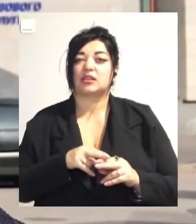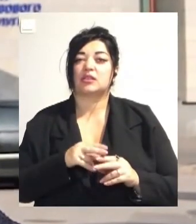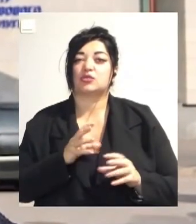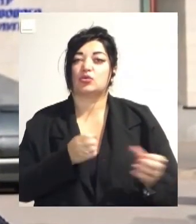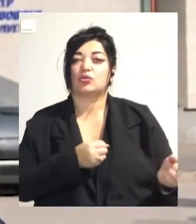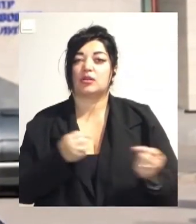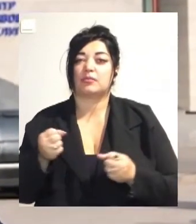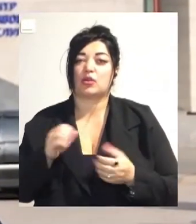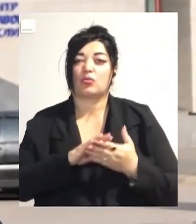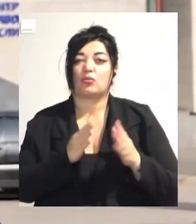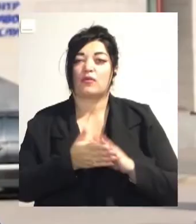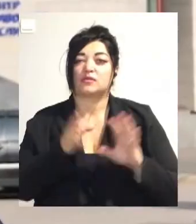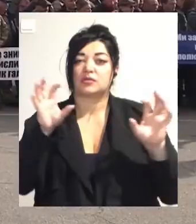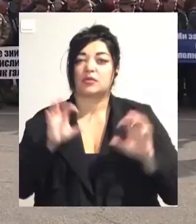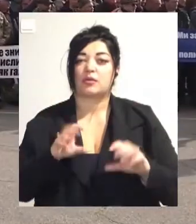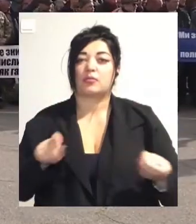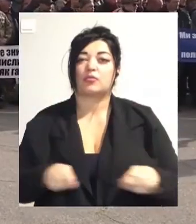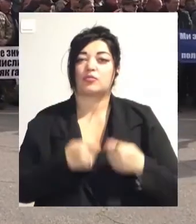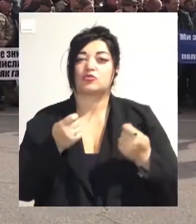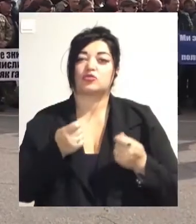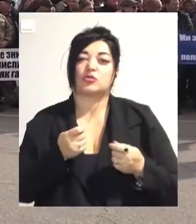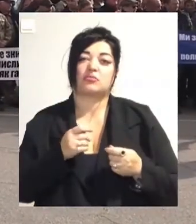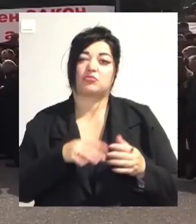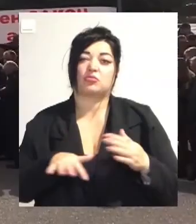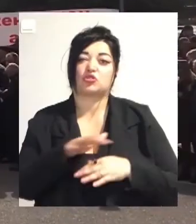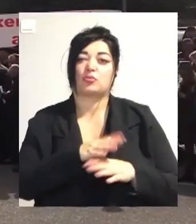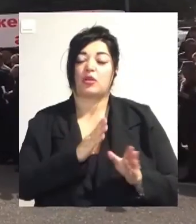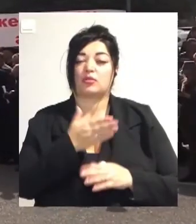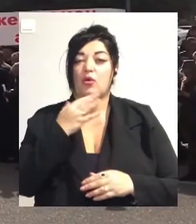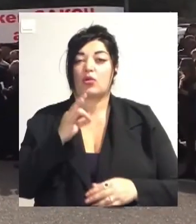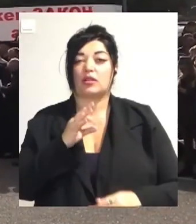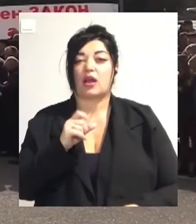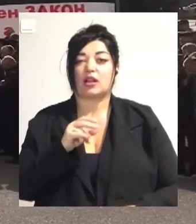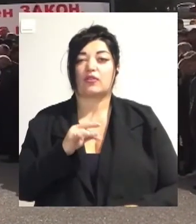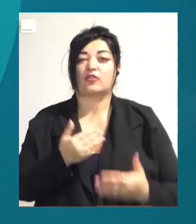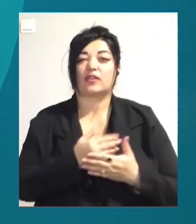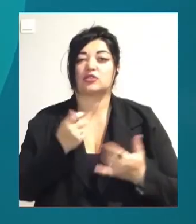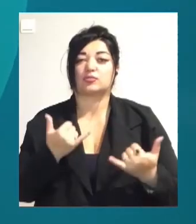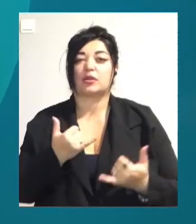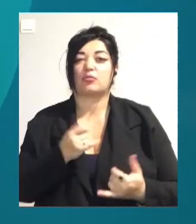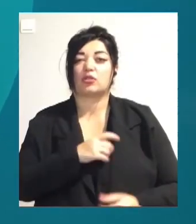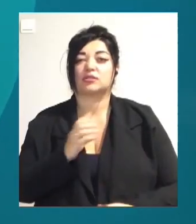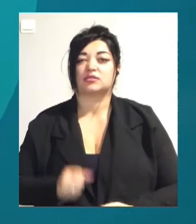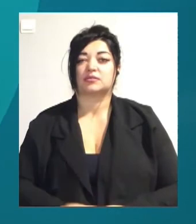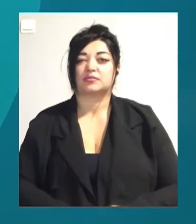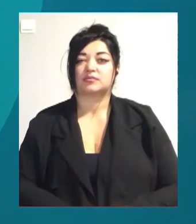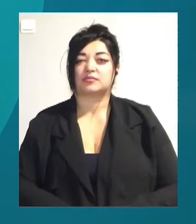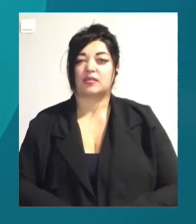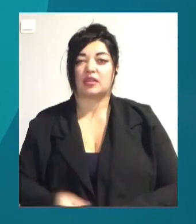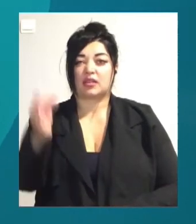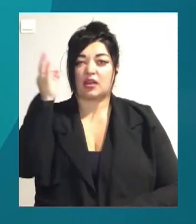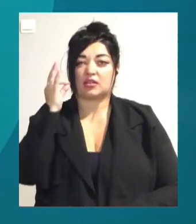законодавства, порушень публічного порядку немає. Олена Халілова, новини на Суспільному, Одеса. Нагадаємо,